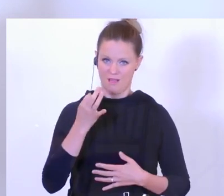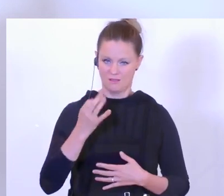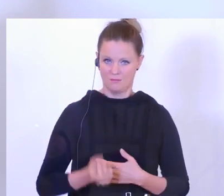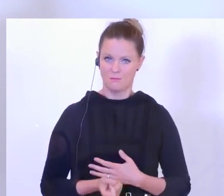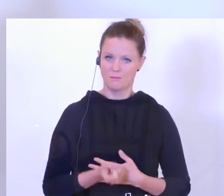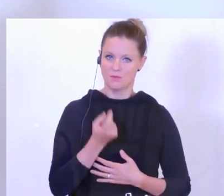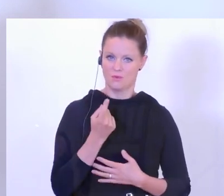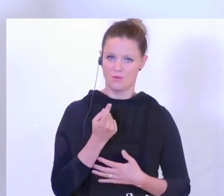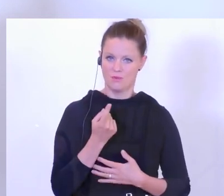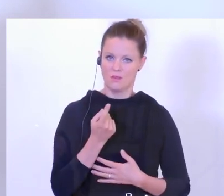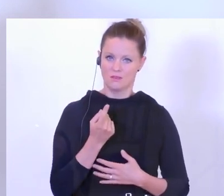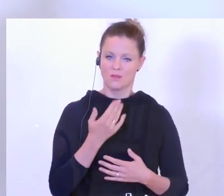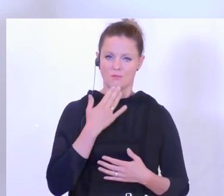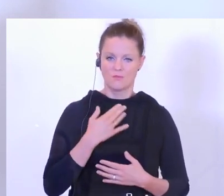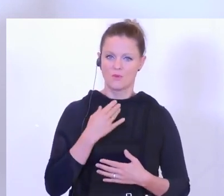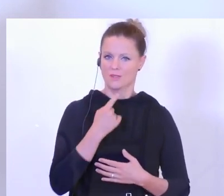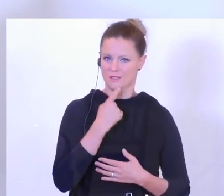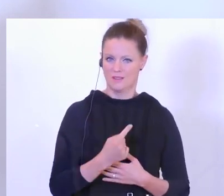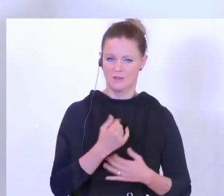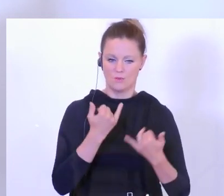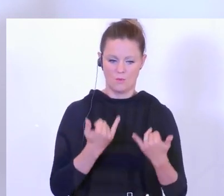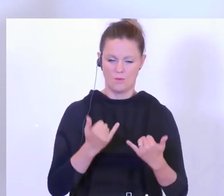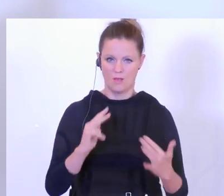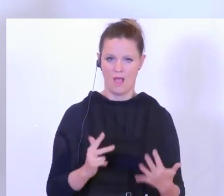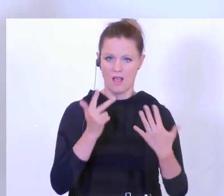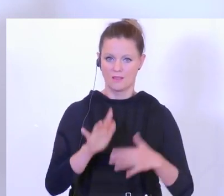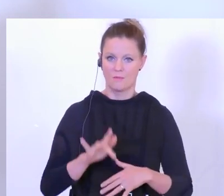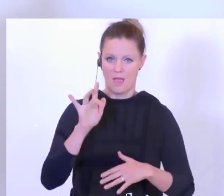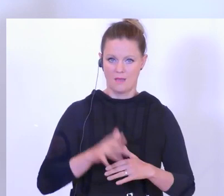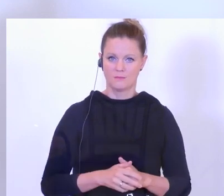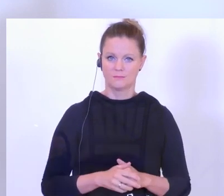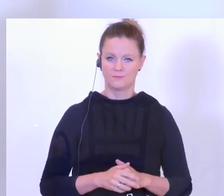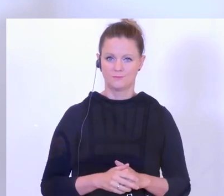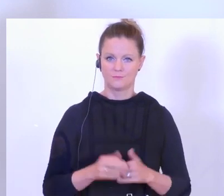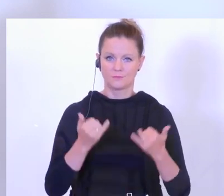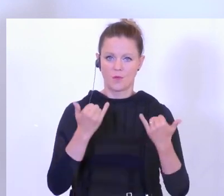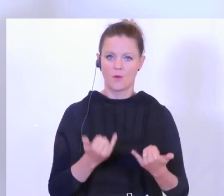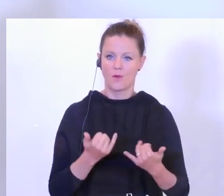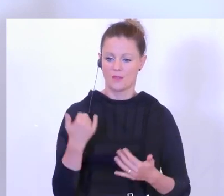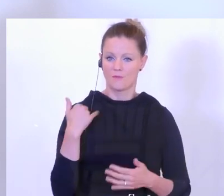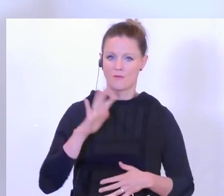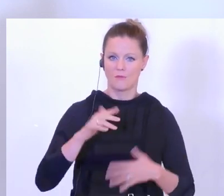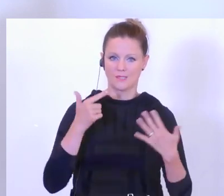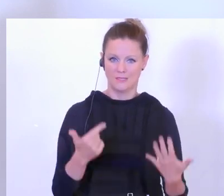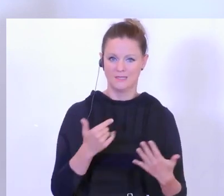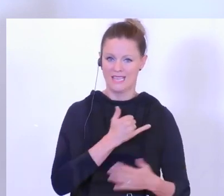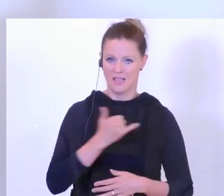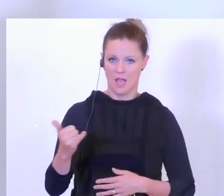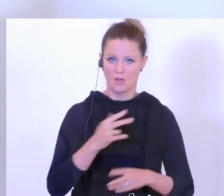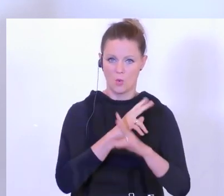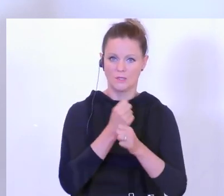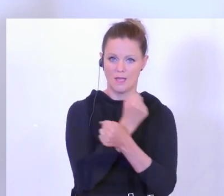erwähnen. Heute ist der 8. Mai. Heute vor 75 Jahren ist Österreich befreit worden.